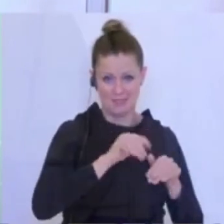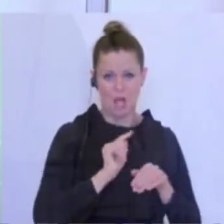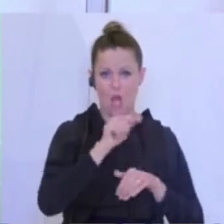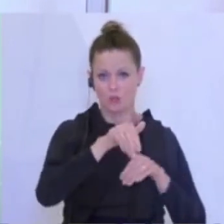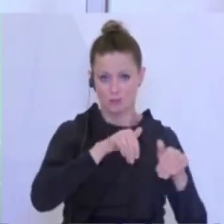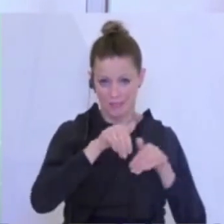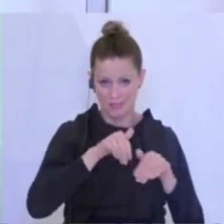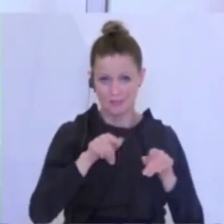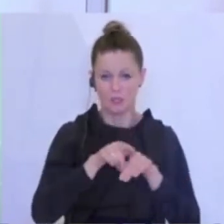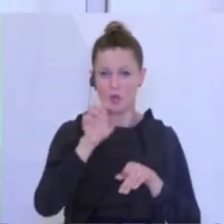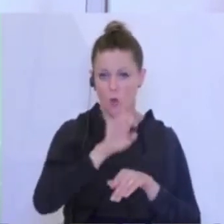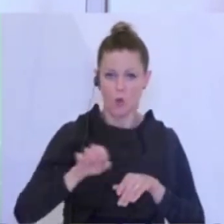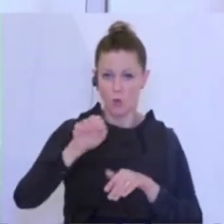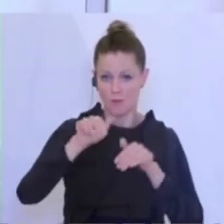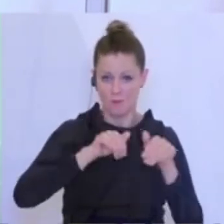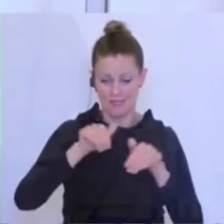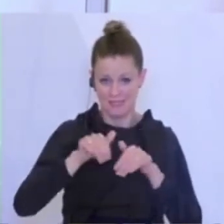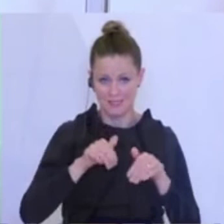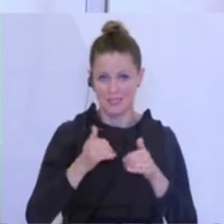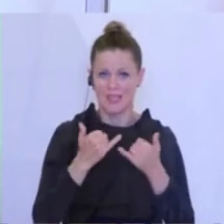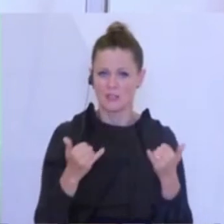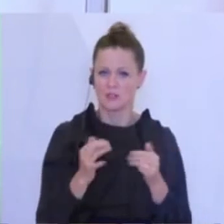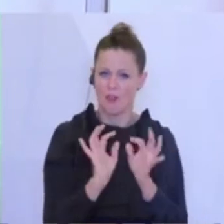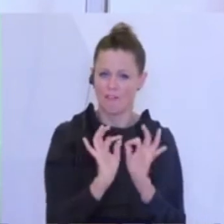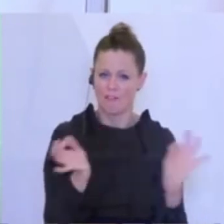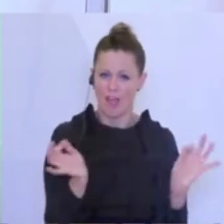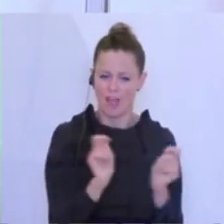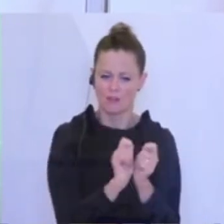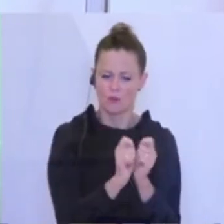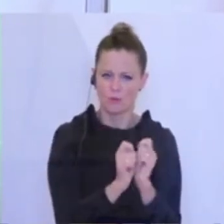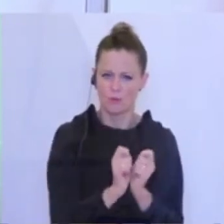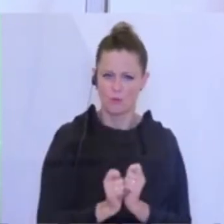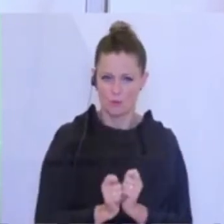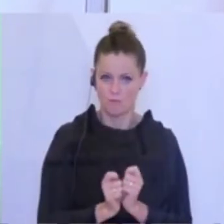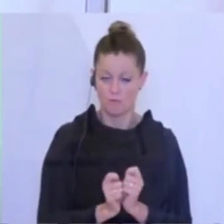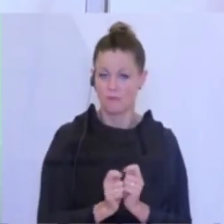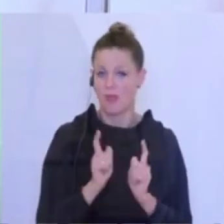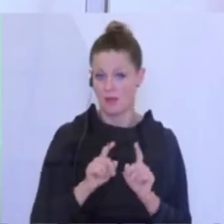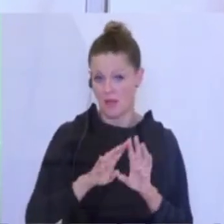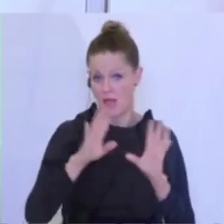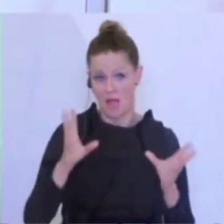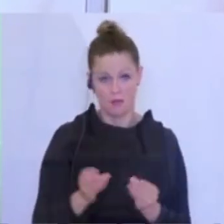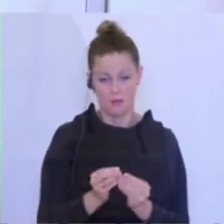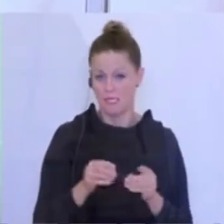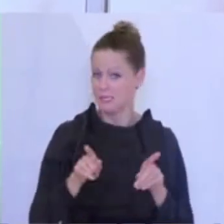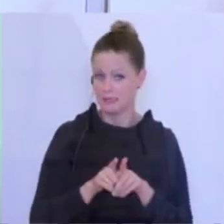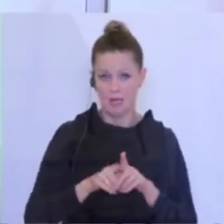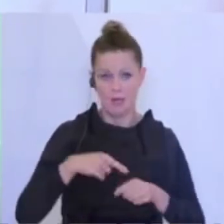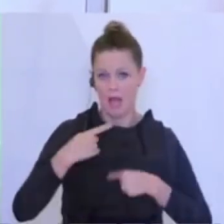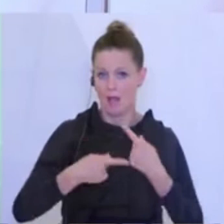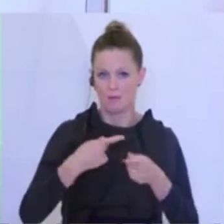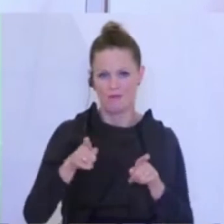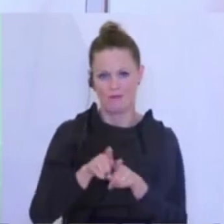Außenminister und die Europaministerin machen da noch die Feinabstimmung. Aber grundsätzlich wird es da das gleiche Vorgehen geben wie